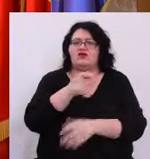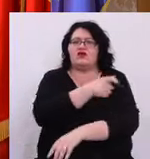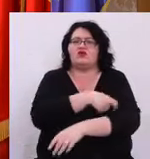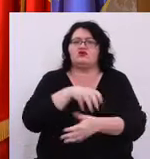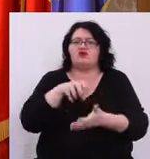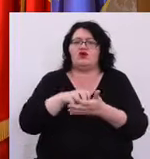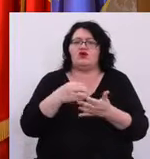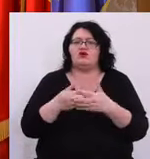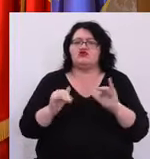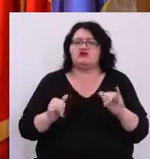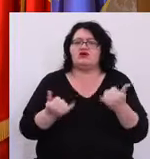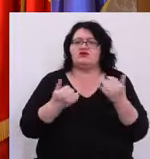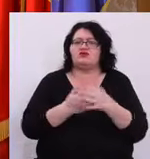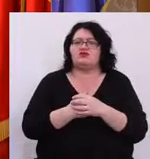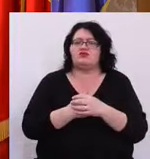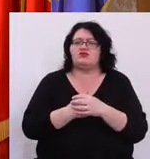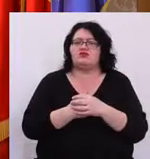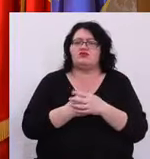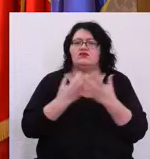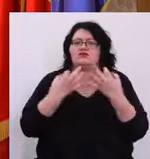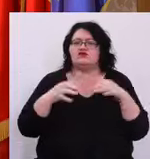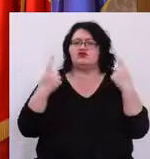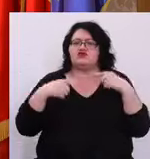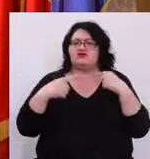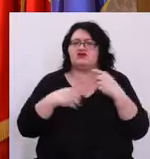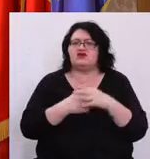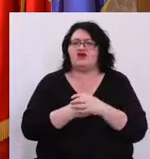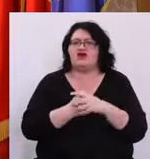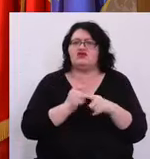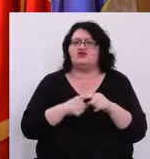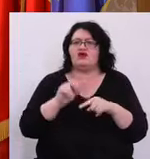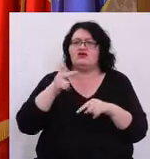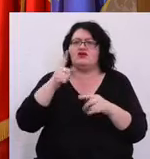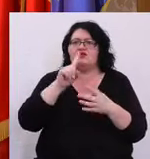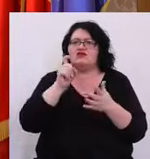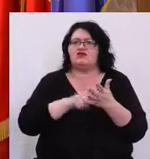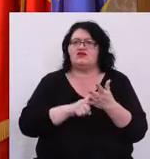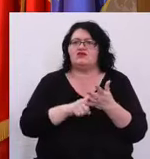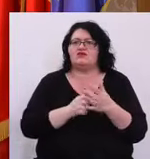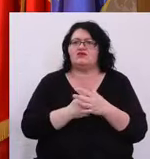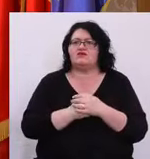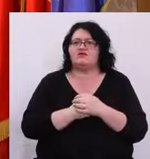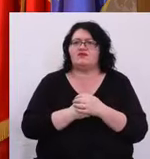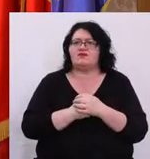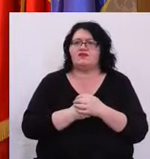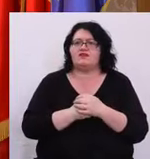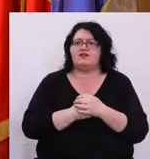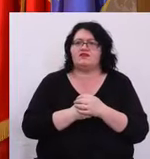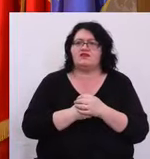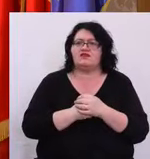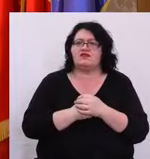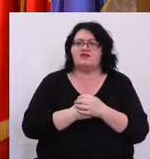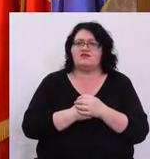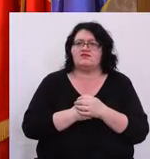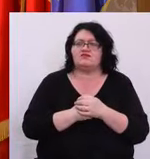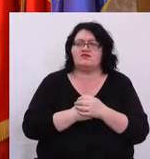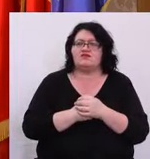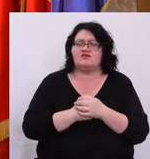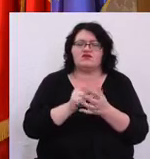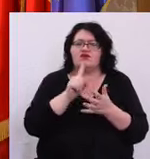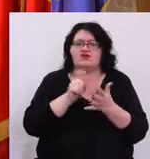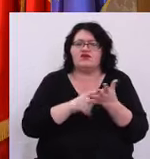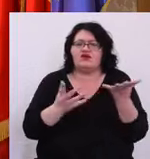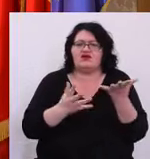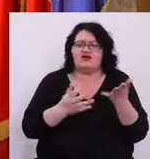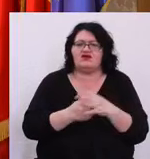Local pentru ce s-a întâmplat în urmă cu 10 zile Și a treia întrebare legată de Care e concrete